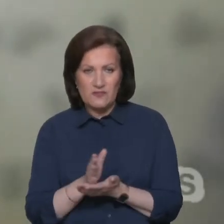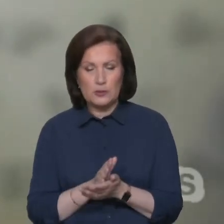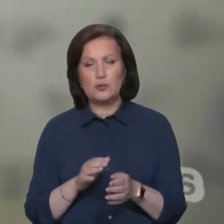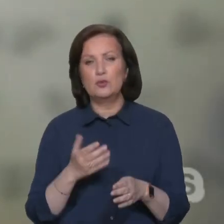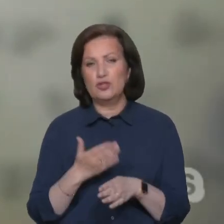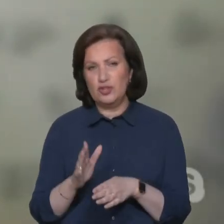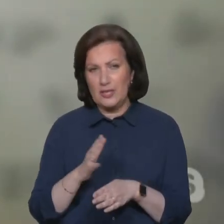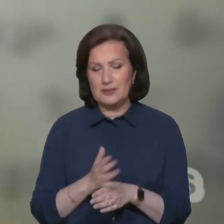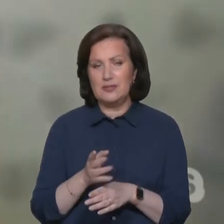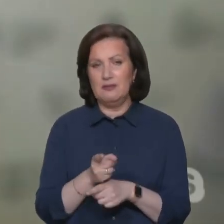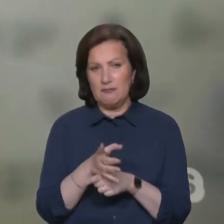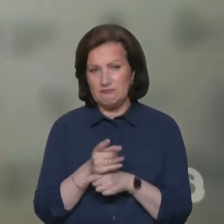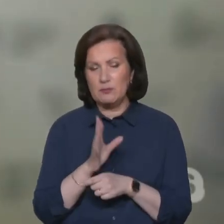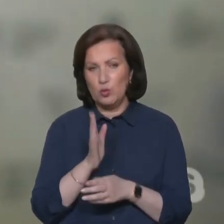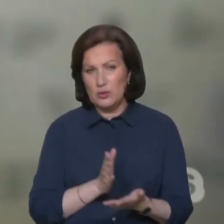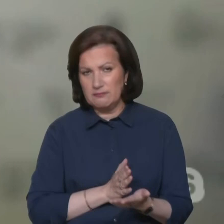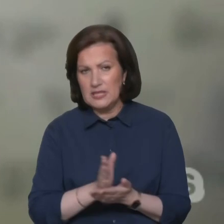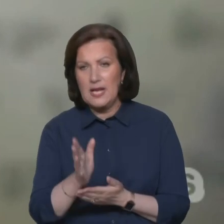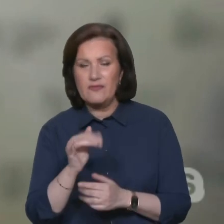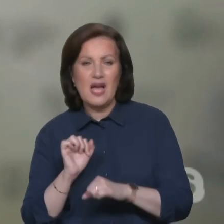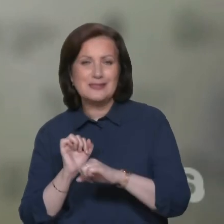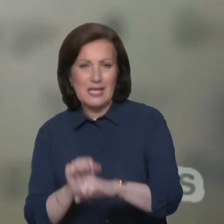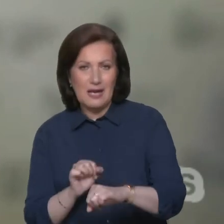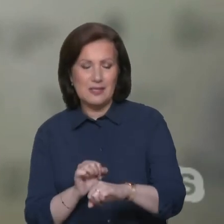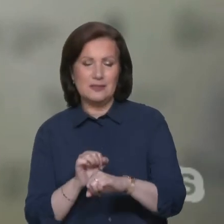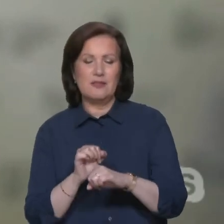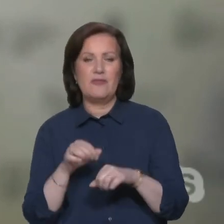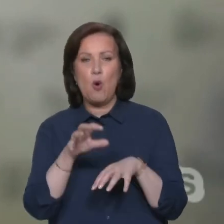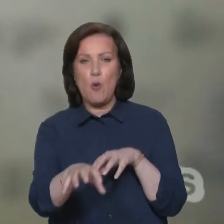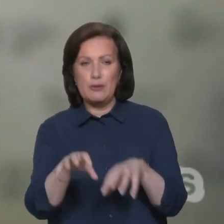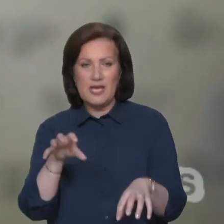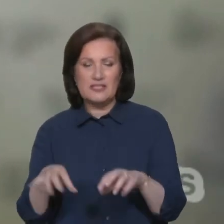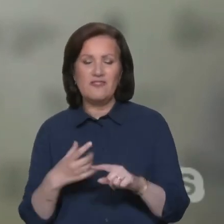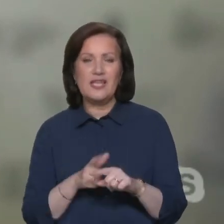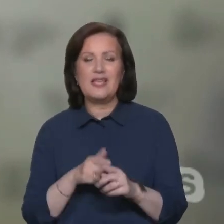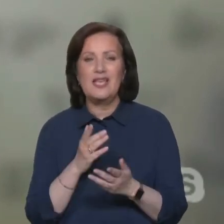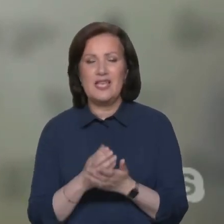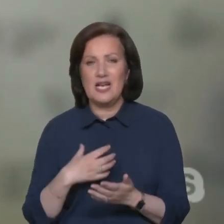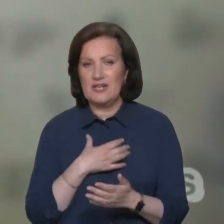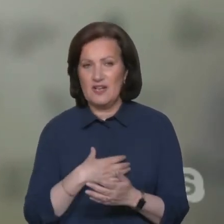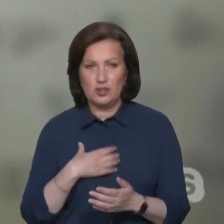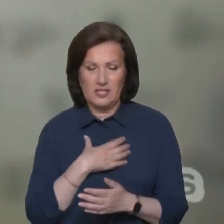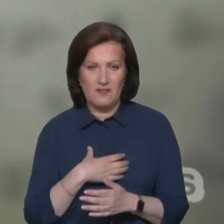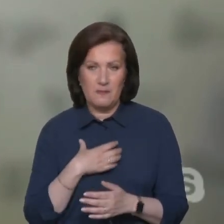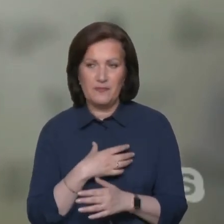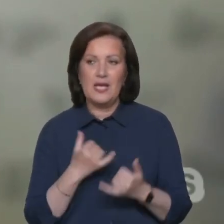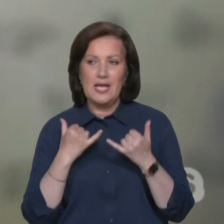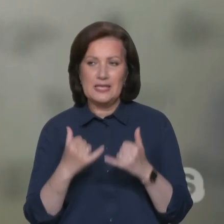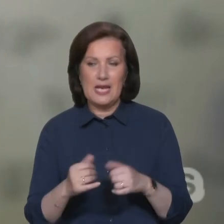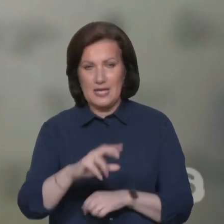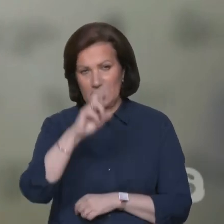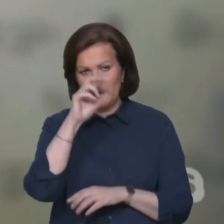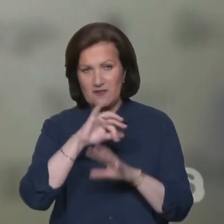цих засобів буде зорієнтована на захисті тих об'єктів, які є критично важливими для